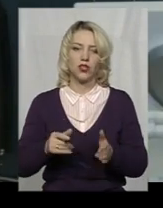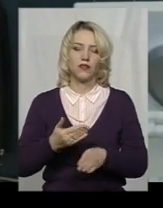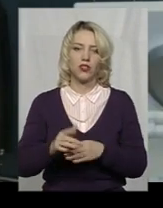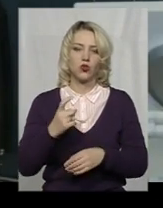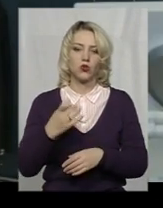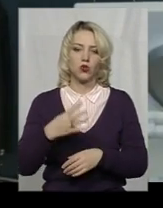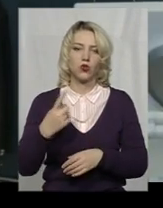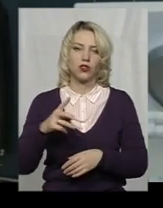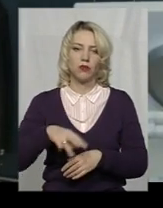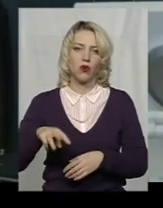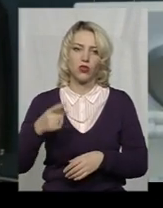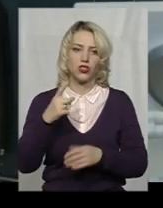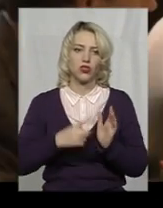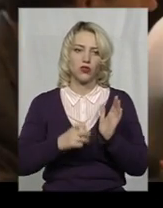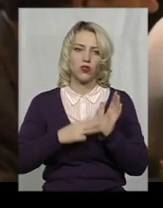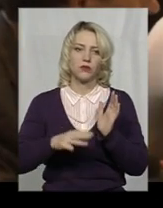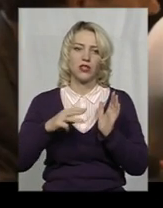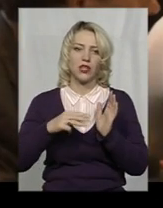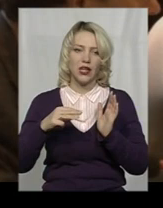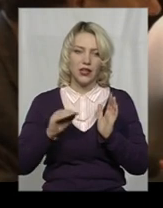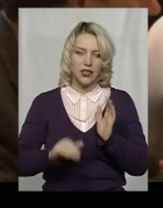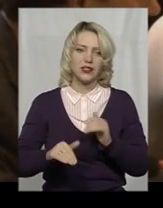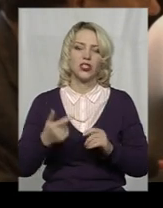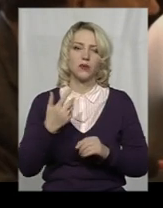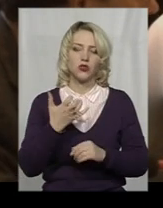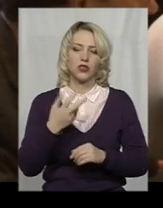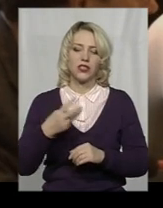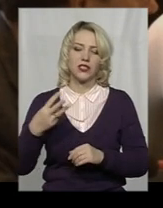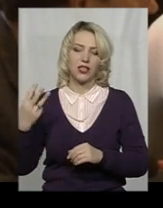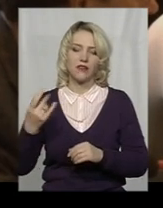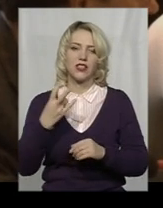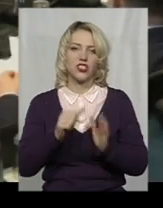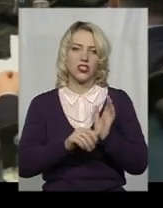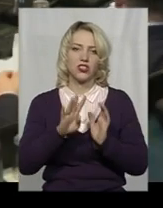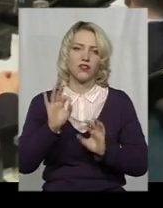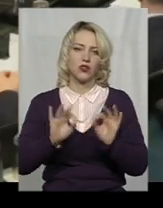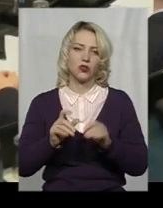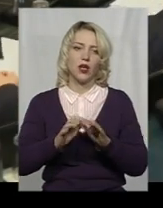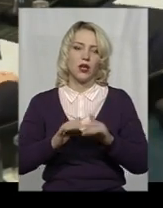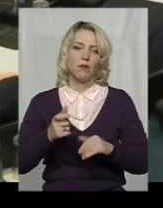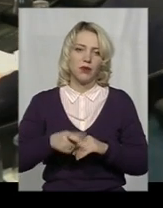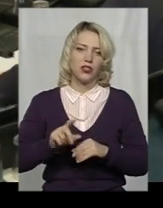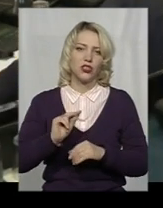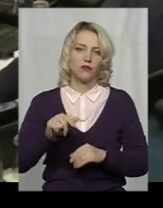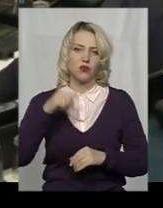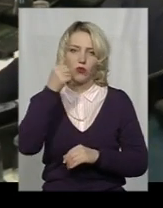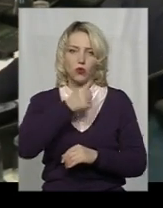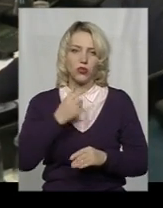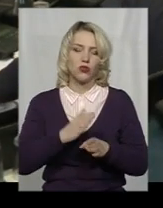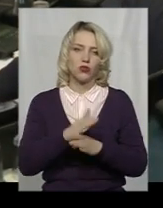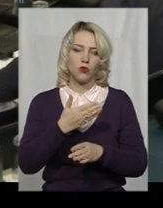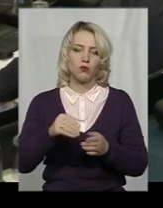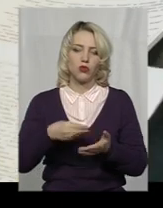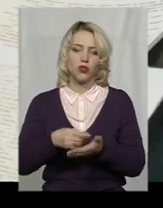141 мільйон 670 тисяч 533 гривні, що на 64% більше цьогорічного. Із розподілом бюджетних